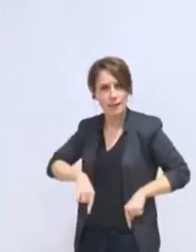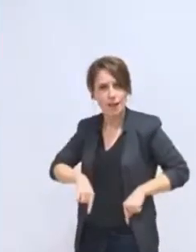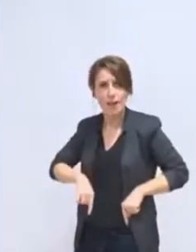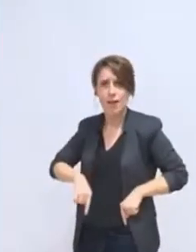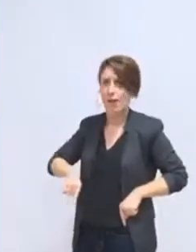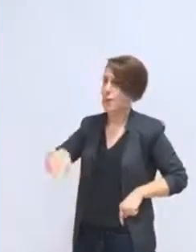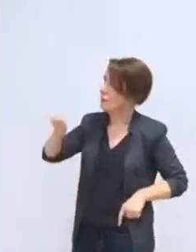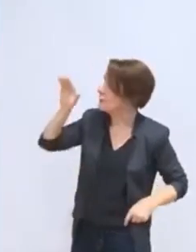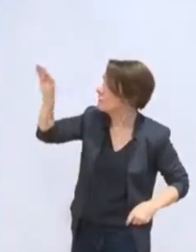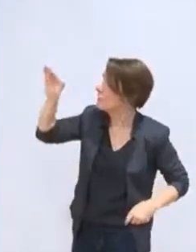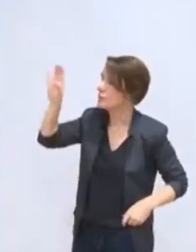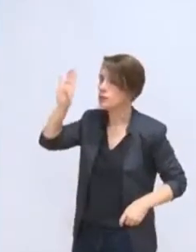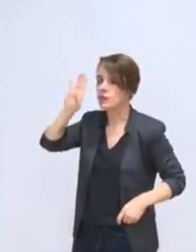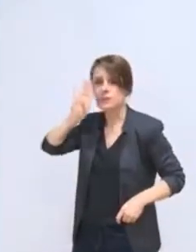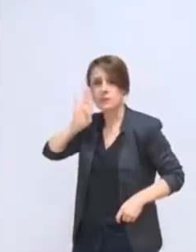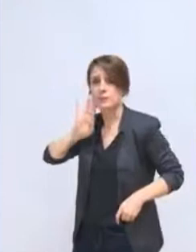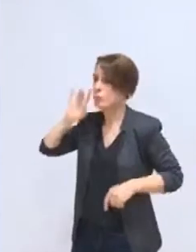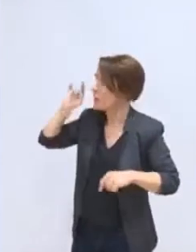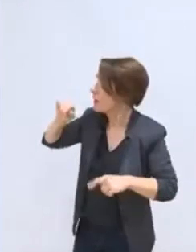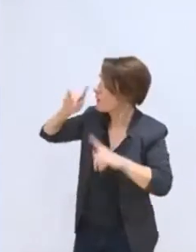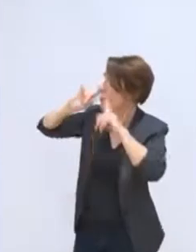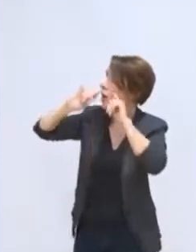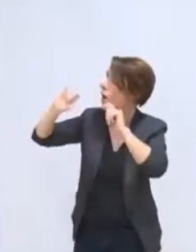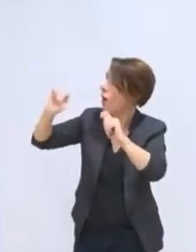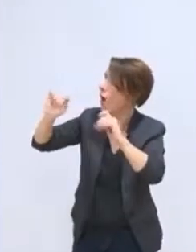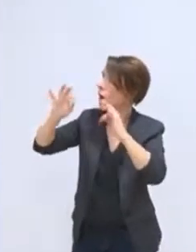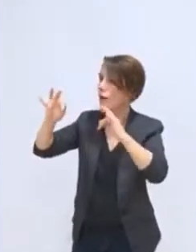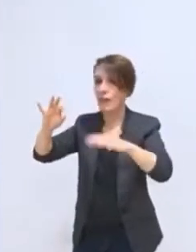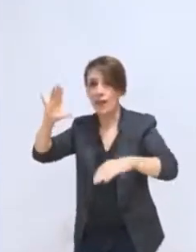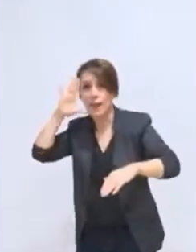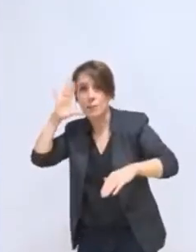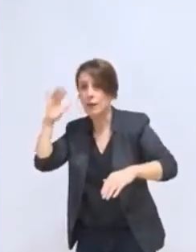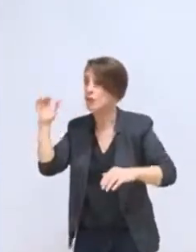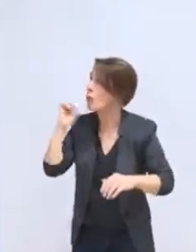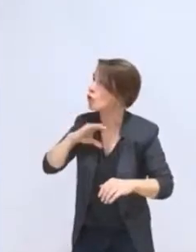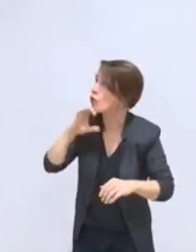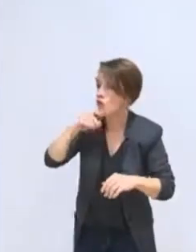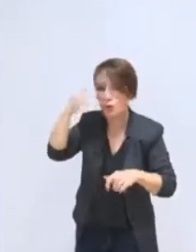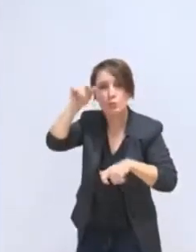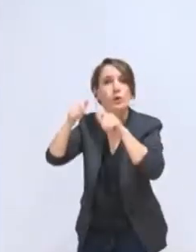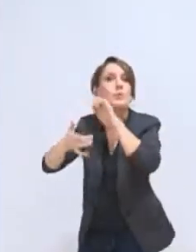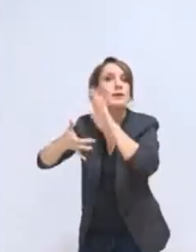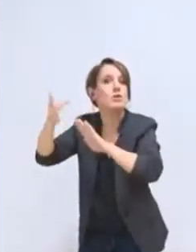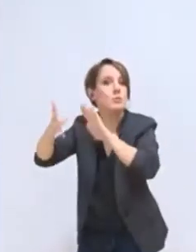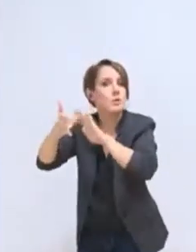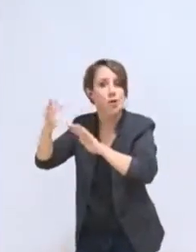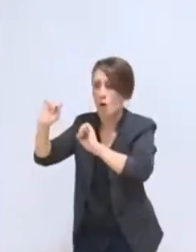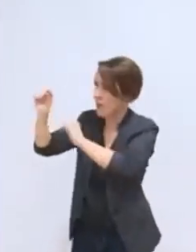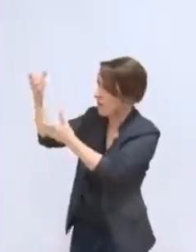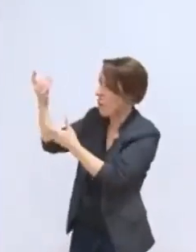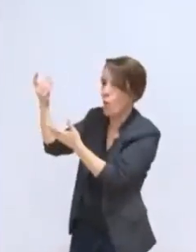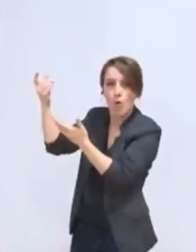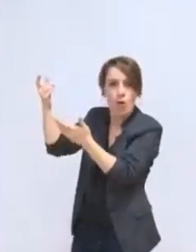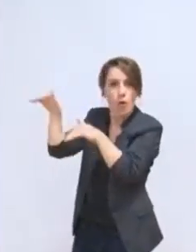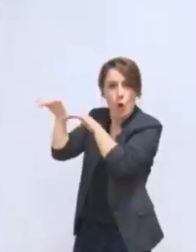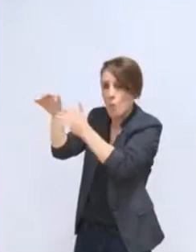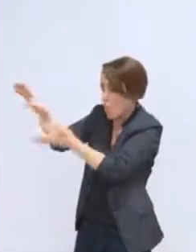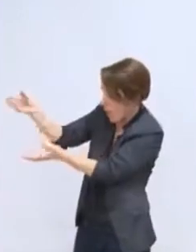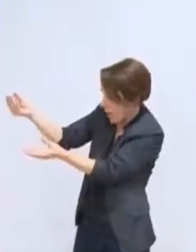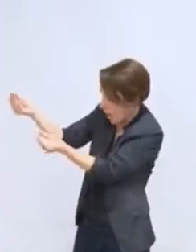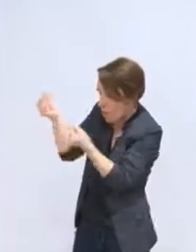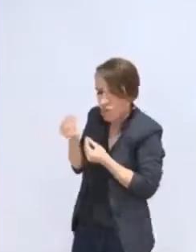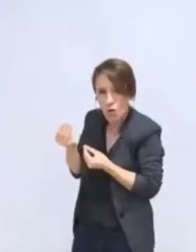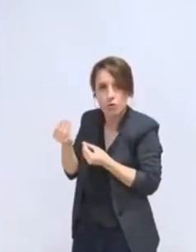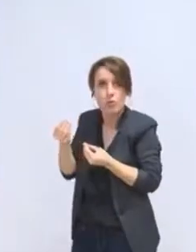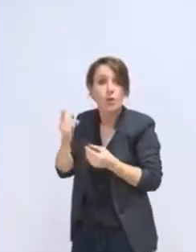réactif sur les questions d'hébergement d'urgence de dizaines de milliers de personnes